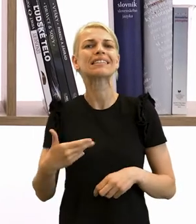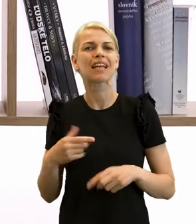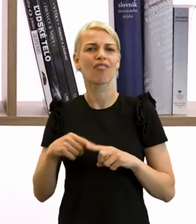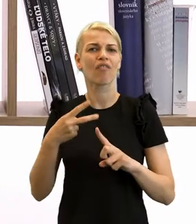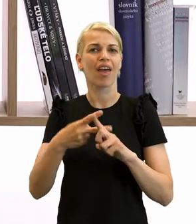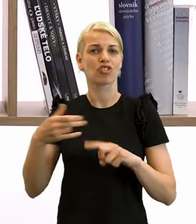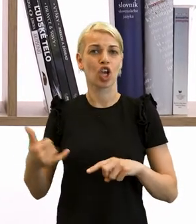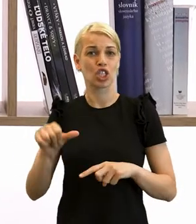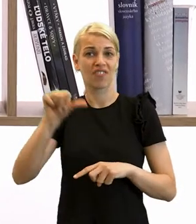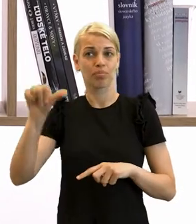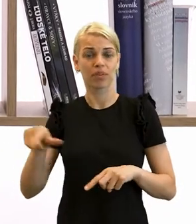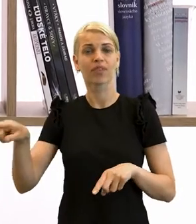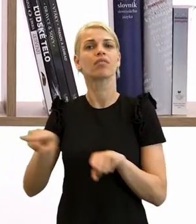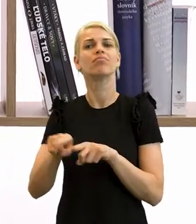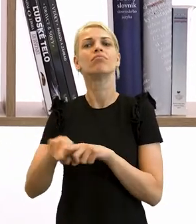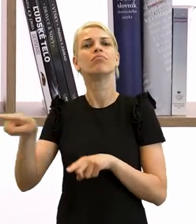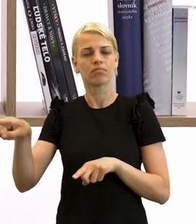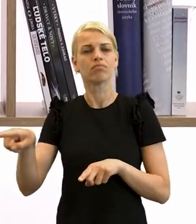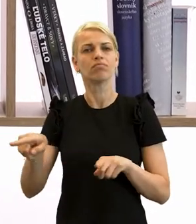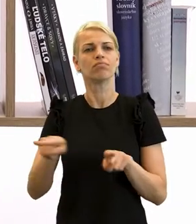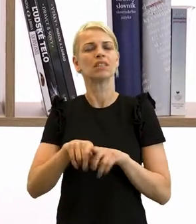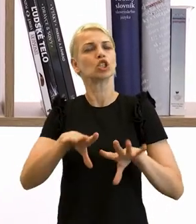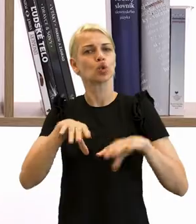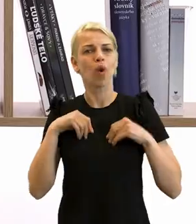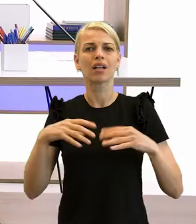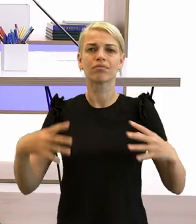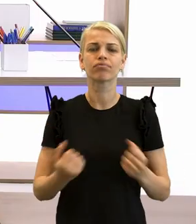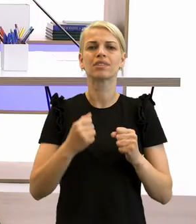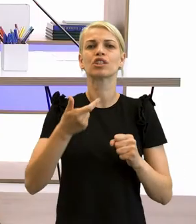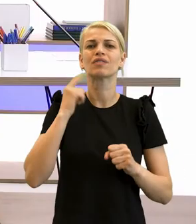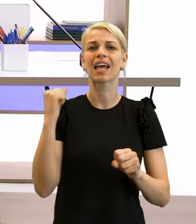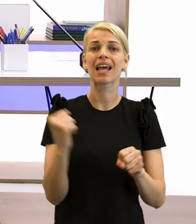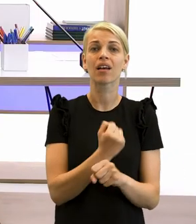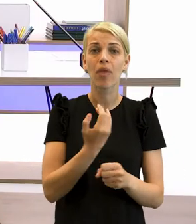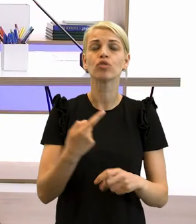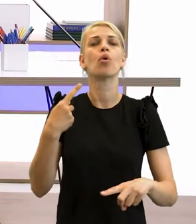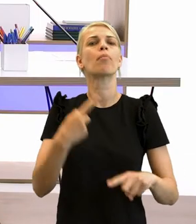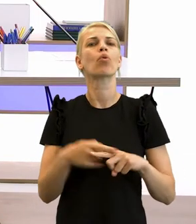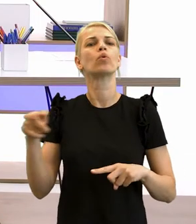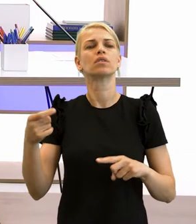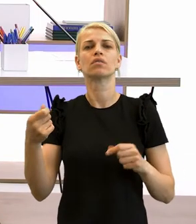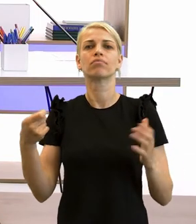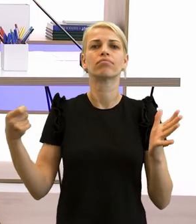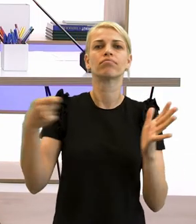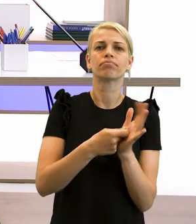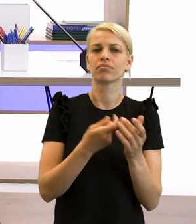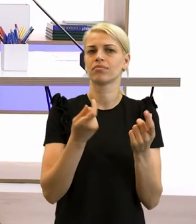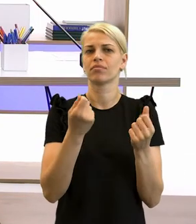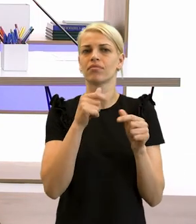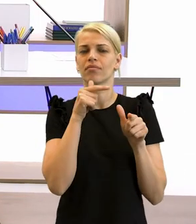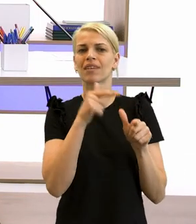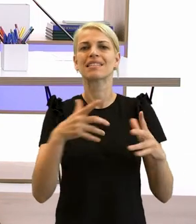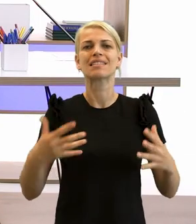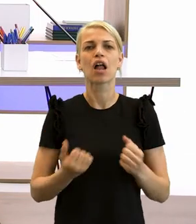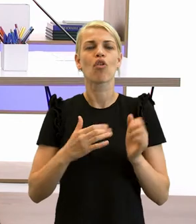Jozef I., ktorý odobril Slovákom založenie slovenských gymnázií alebo im prispel dokonca finančnou sumou na